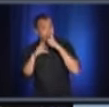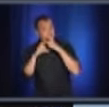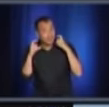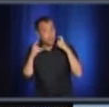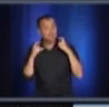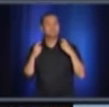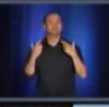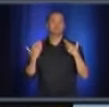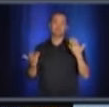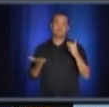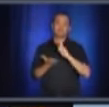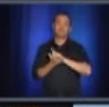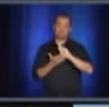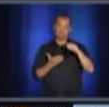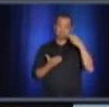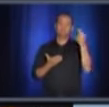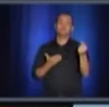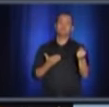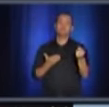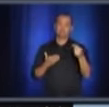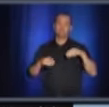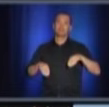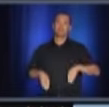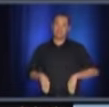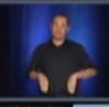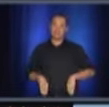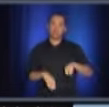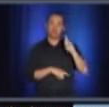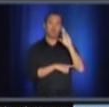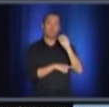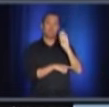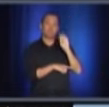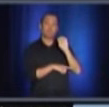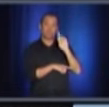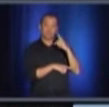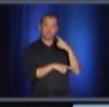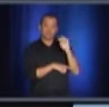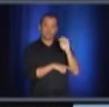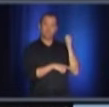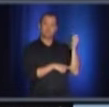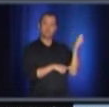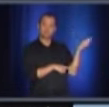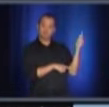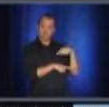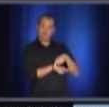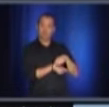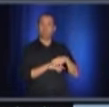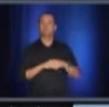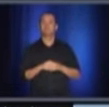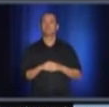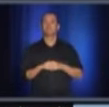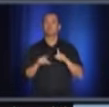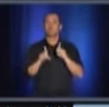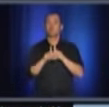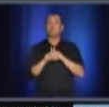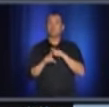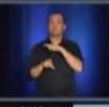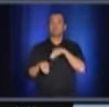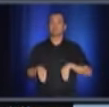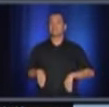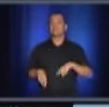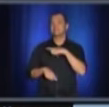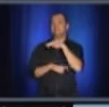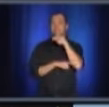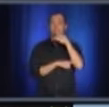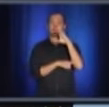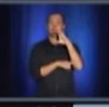M. Roberge, et je dirais aussi du côté de Mme McCann avec l'enseignement supérieur, et j'ajoute aussi